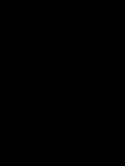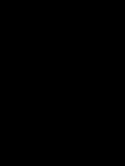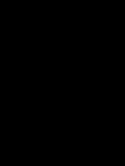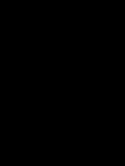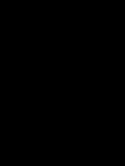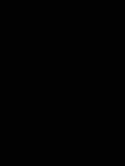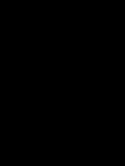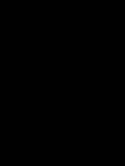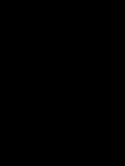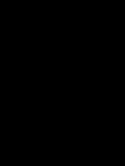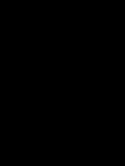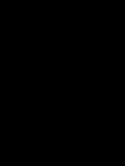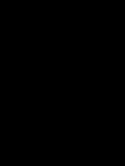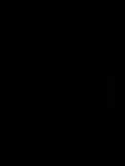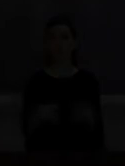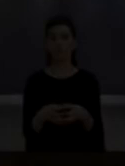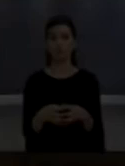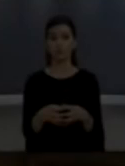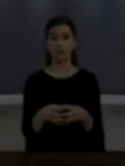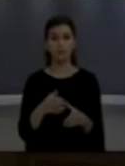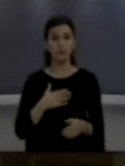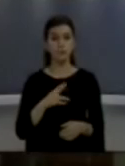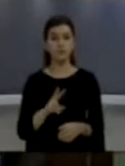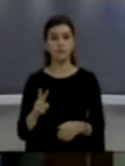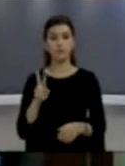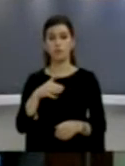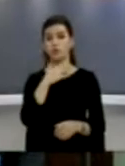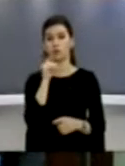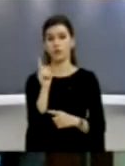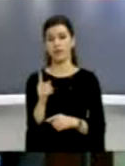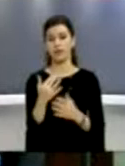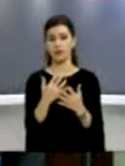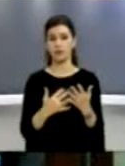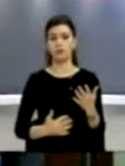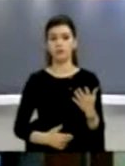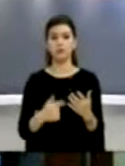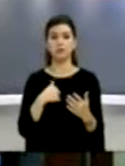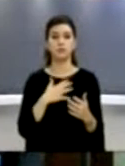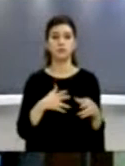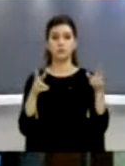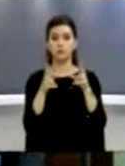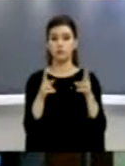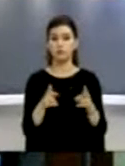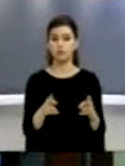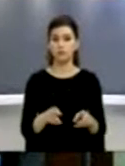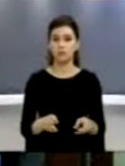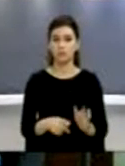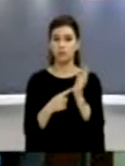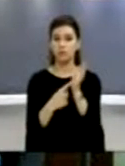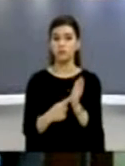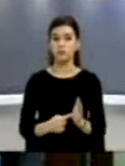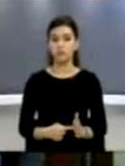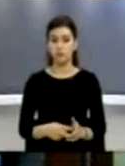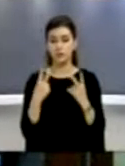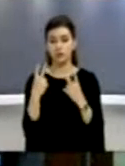Edhepse kemi si grup parlamentar shumë brejtje në këtë projekt leqë, un po i përmenë disa që i konsidrojmë që janë